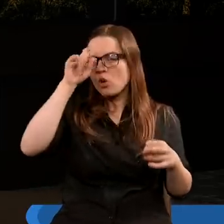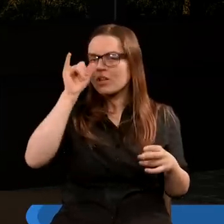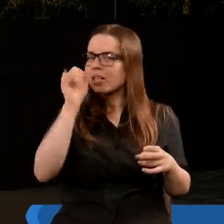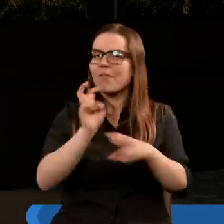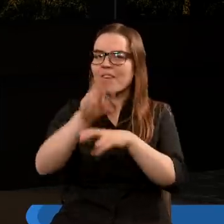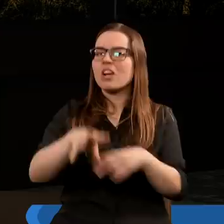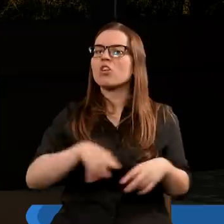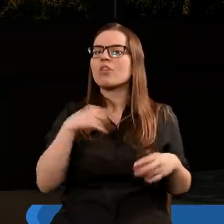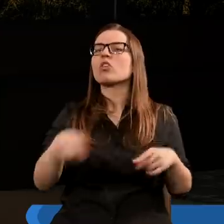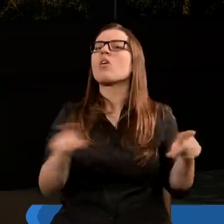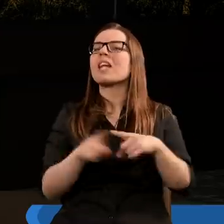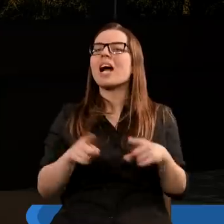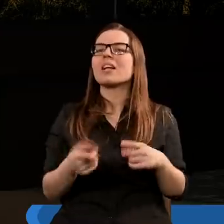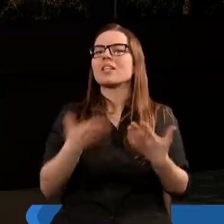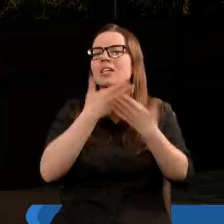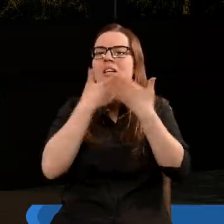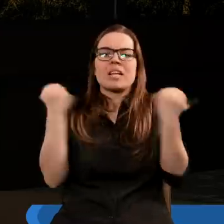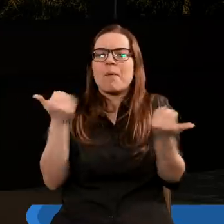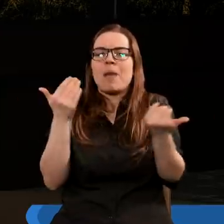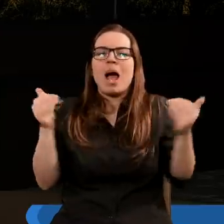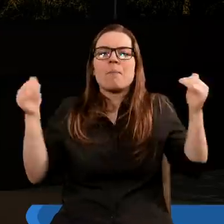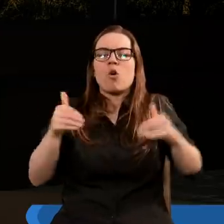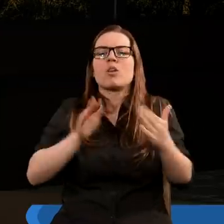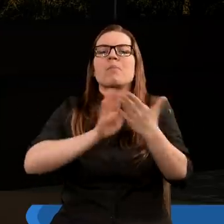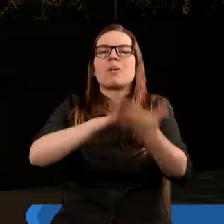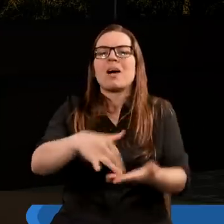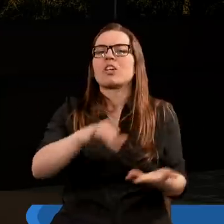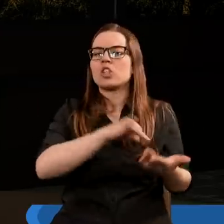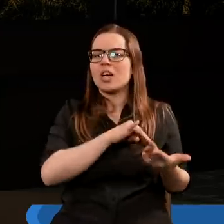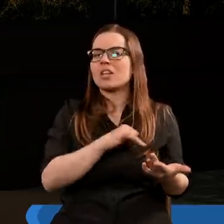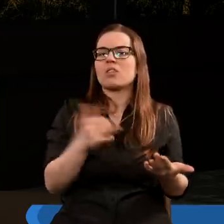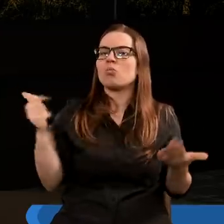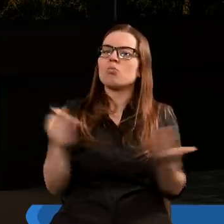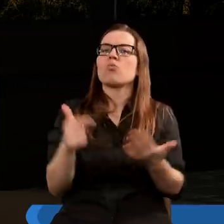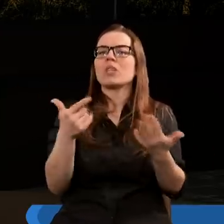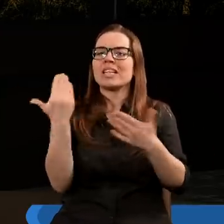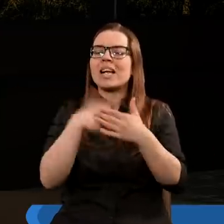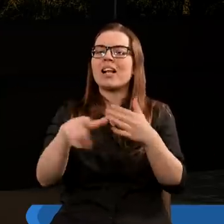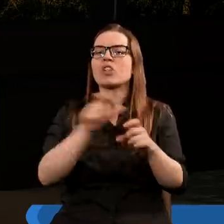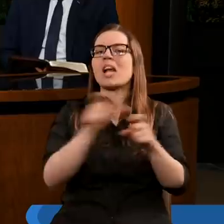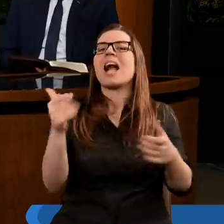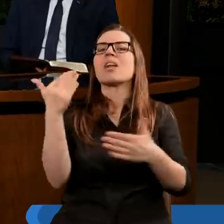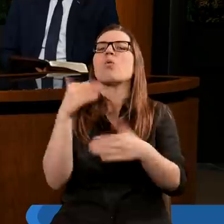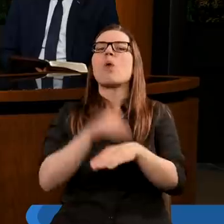człowiek nie mógł wejść do świątyni, oznaczał, że nie ma już możliwości przebaczenia grzechów. Czyli musiał zakończyć się czas łaski.